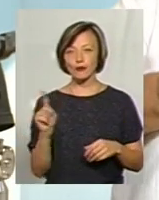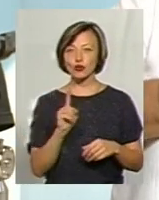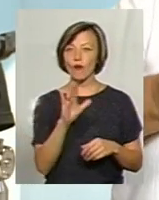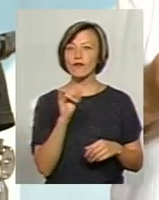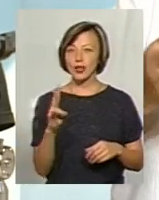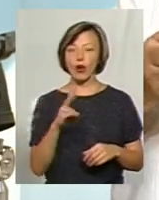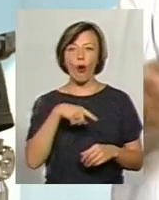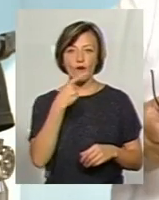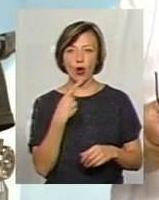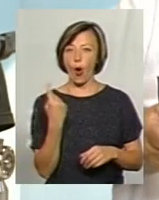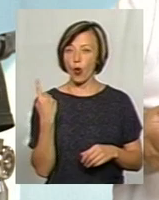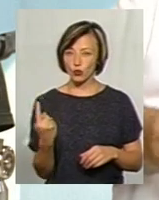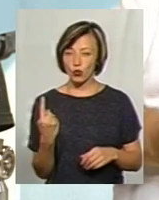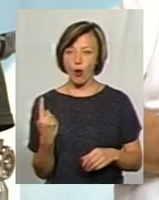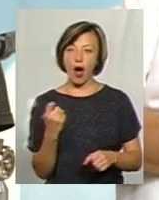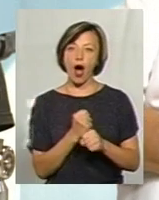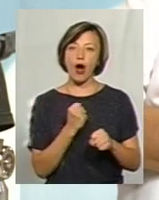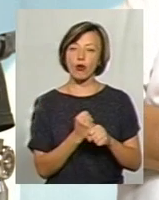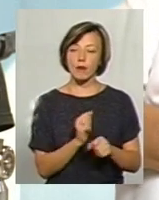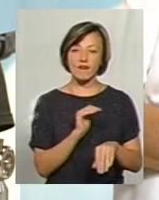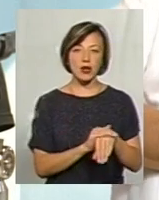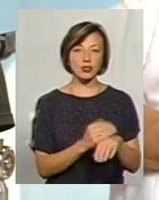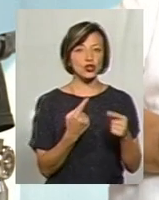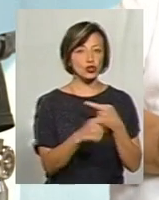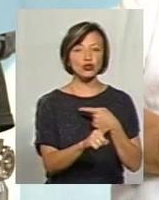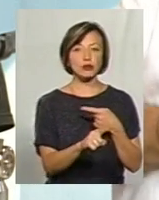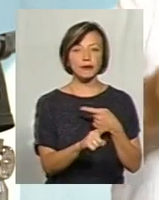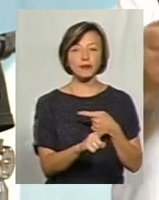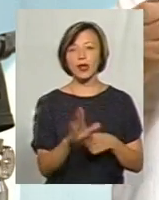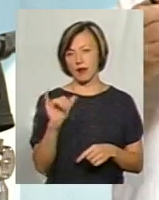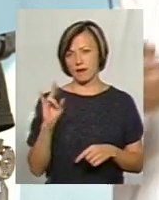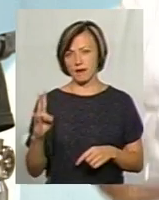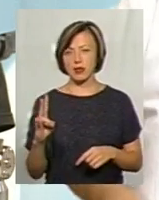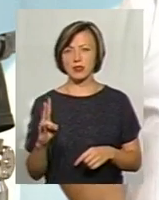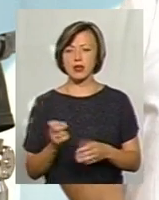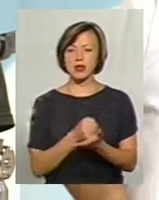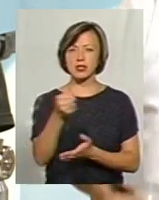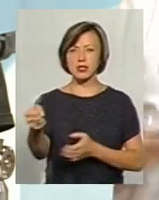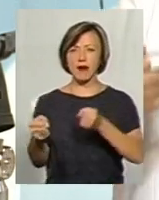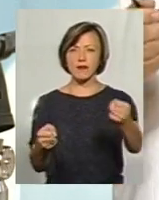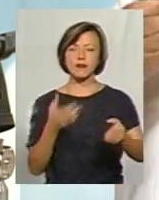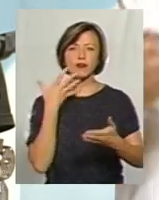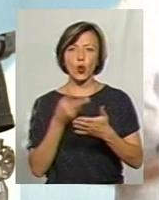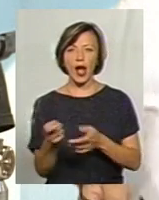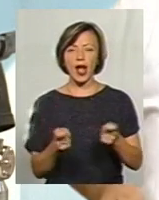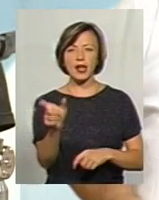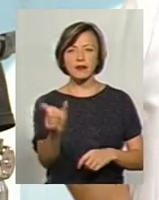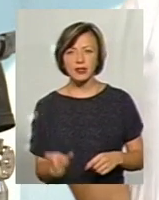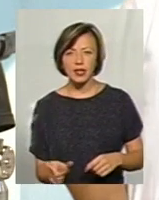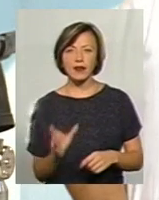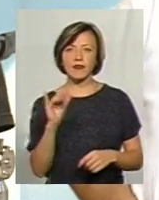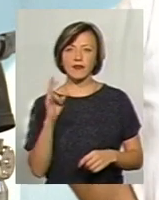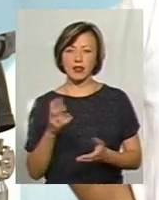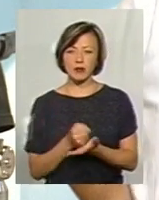що він говорить одно, а робить фактично друге. Він і ставив своїх керівників, він і поставив